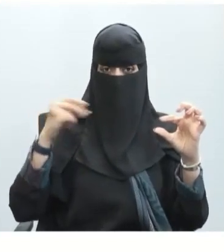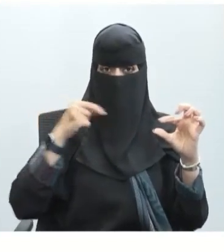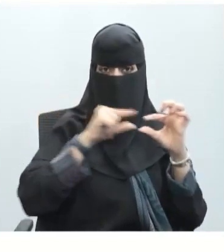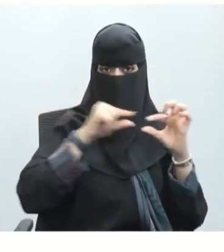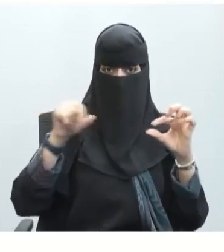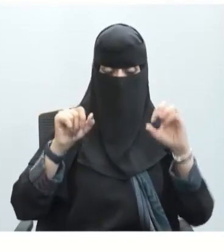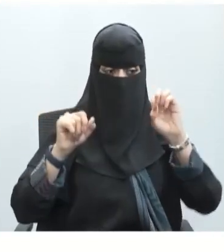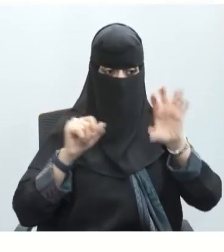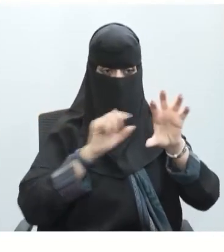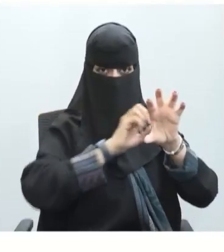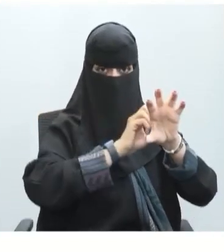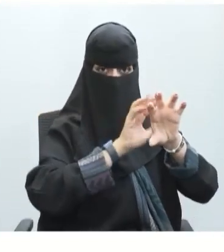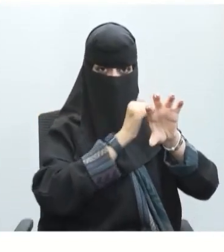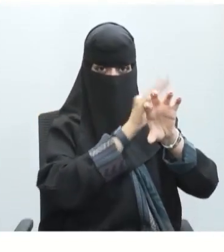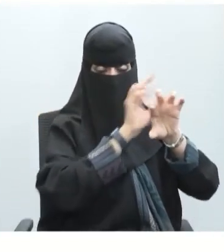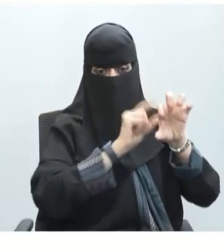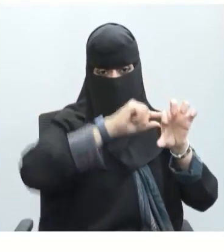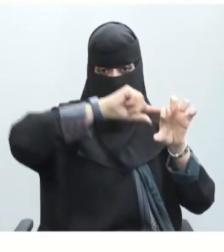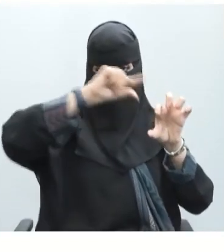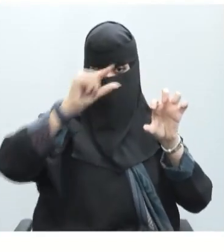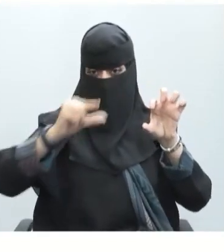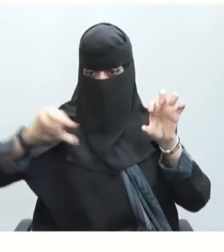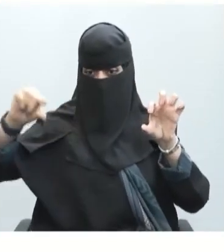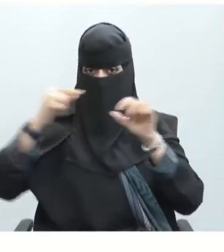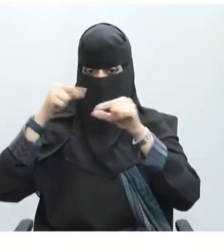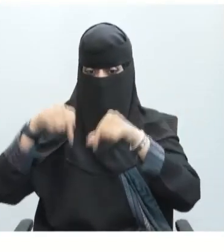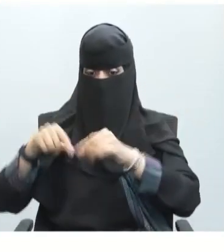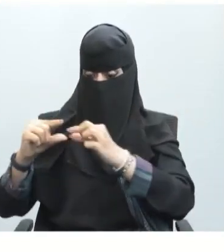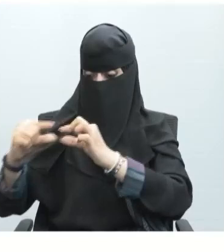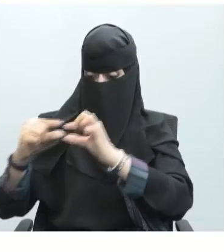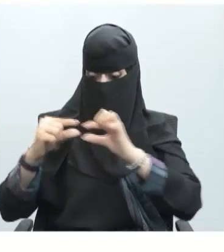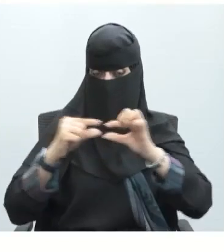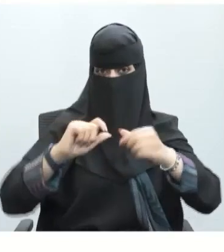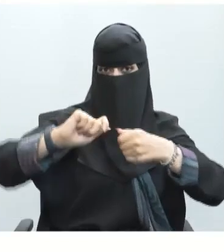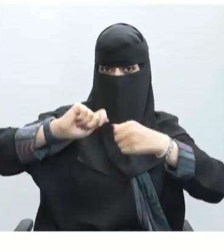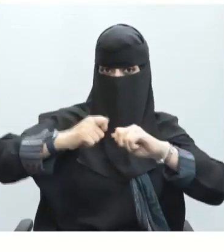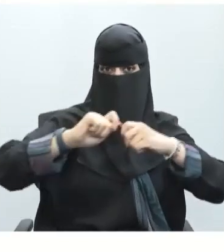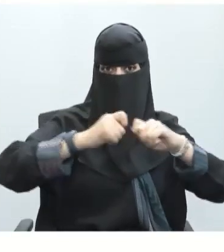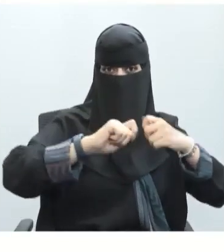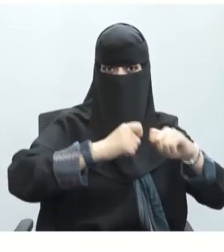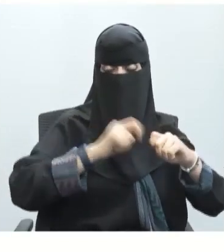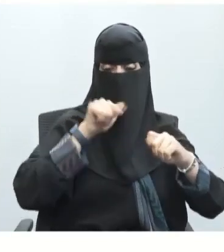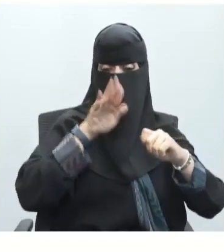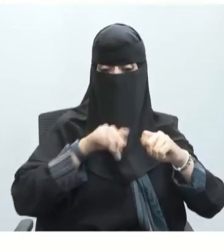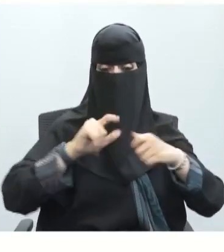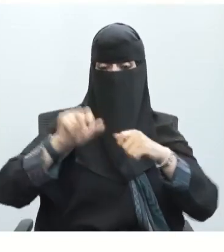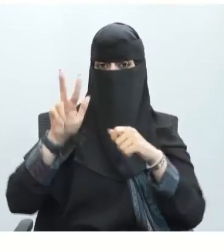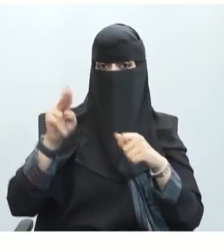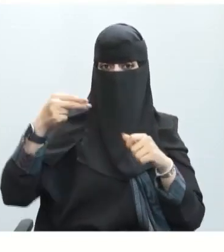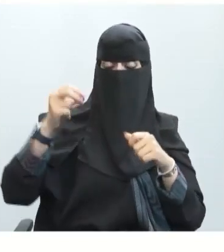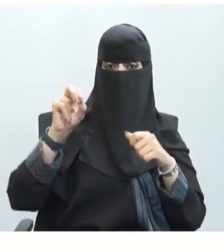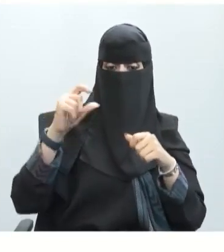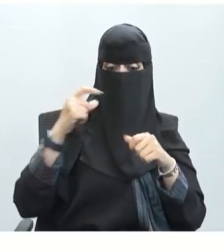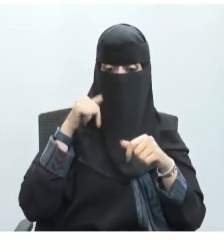الأصفر عندما نقرب الشاشة لنشاهد هذا المحور نشاهد هذا المحور باللون